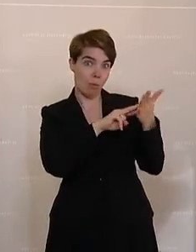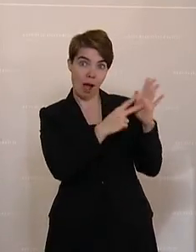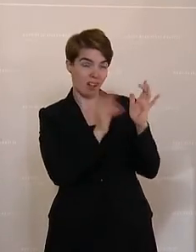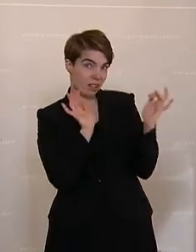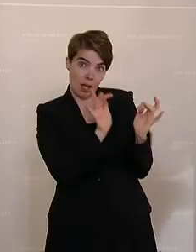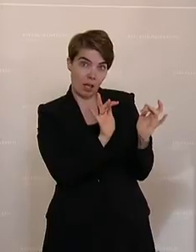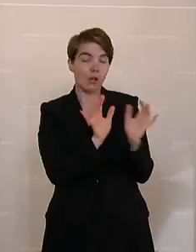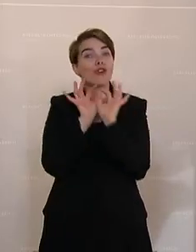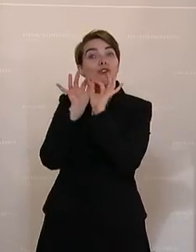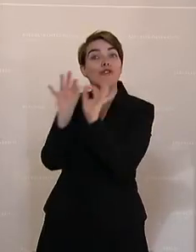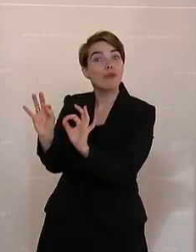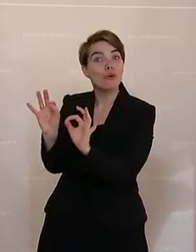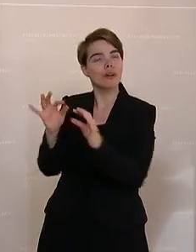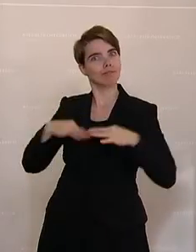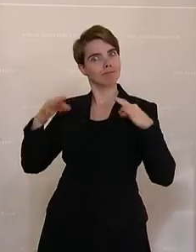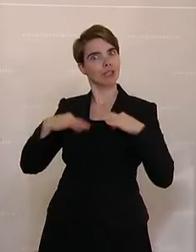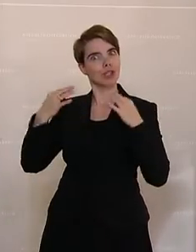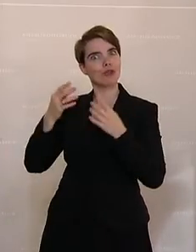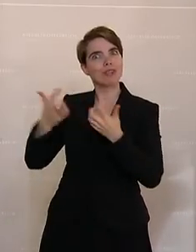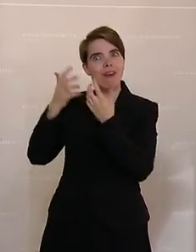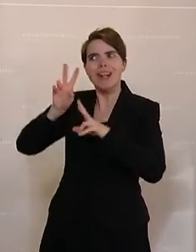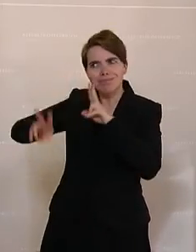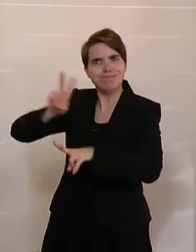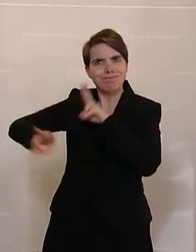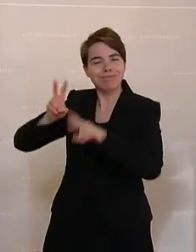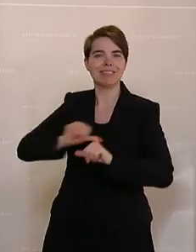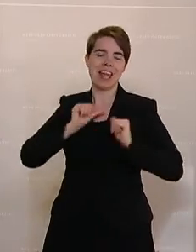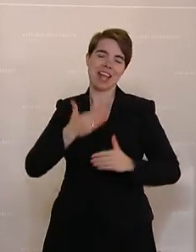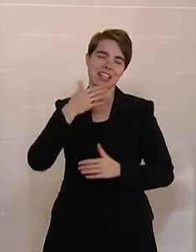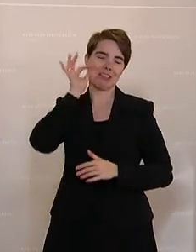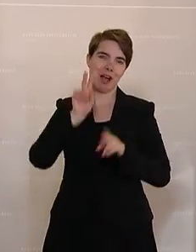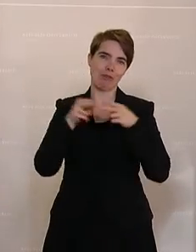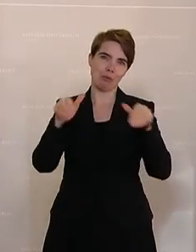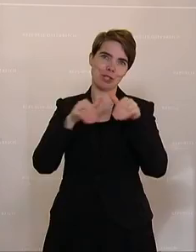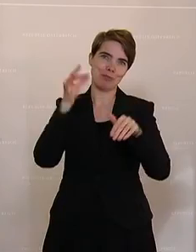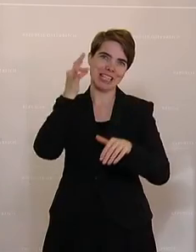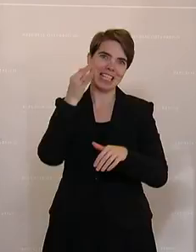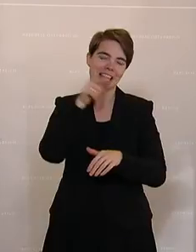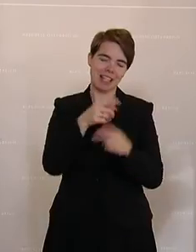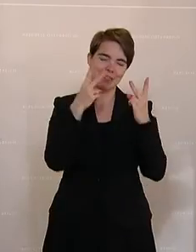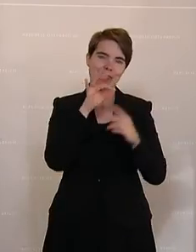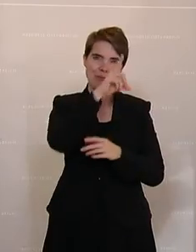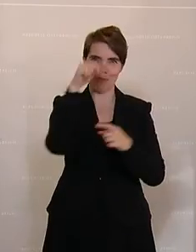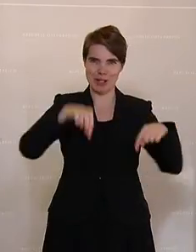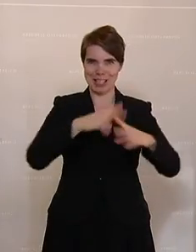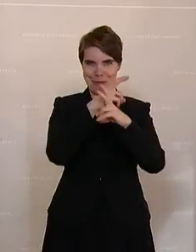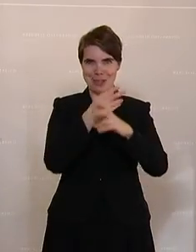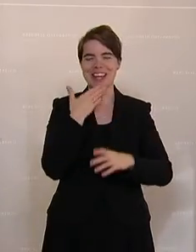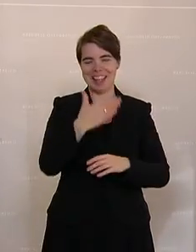einen gesunden, bewirtschafteten Wald. Herzlichen Dank, Frau Bundesministerin. Das ist wichtig für die Menschen in unserem Land.